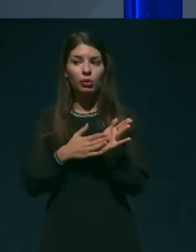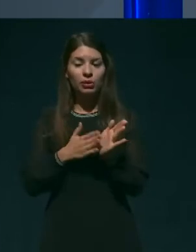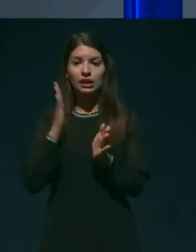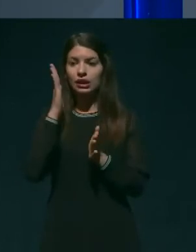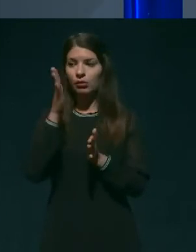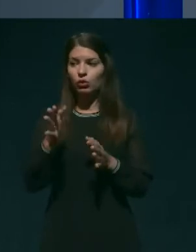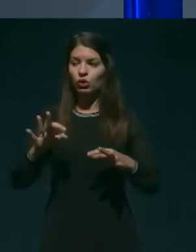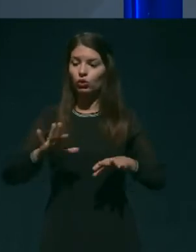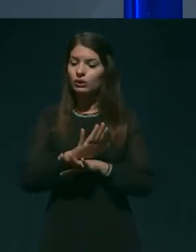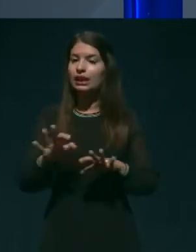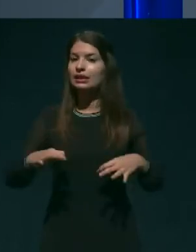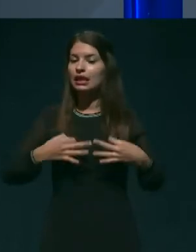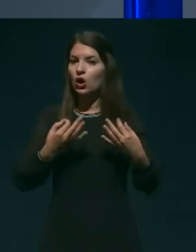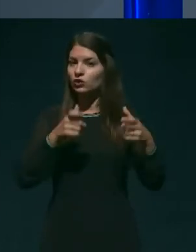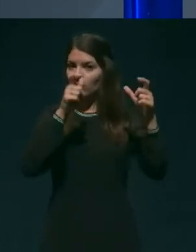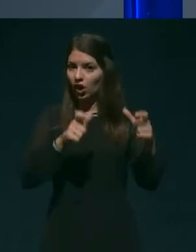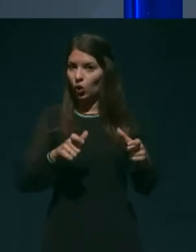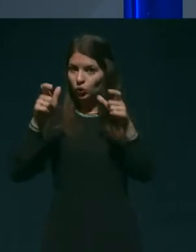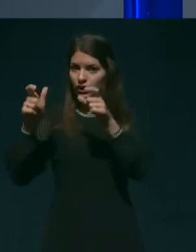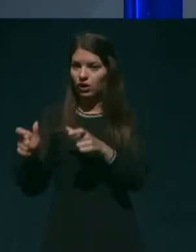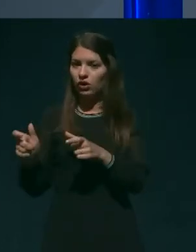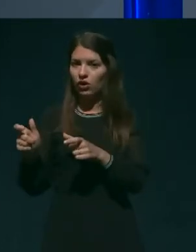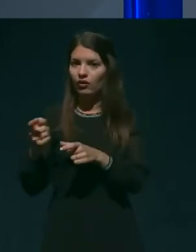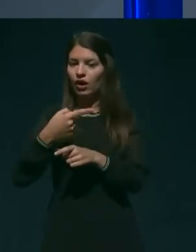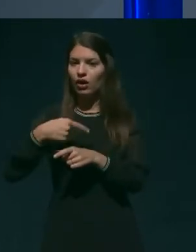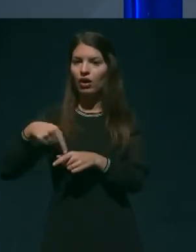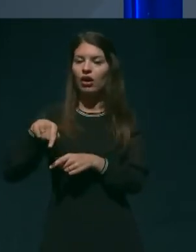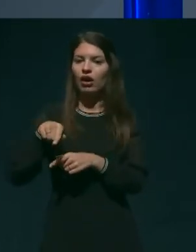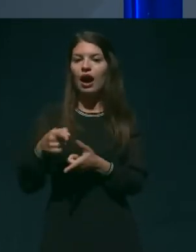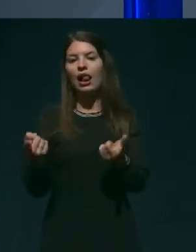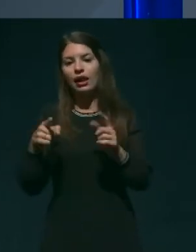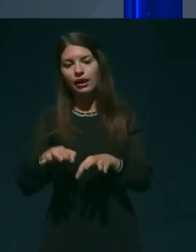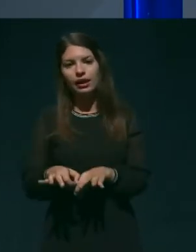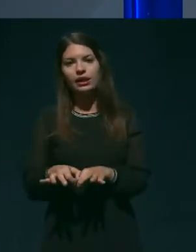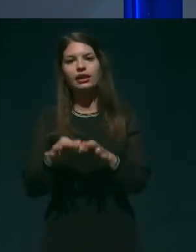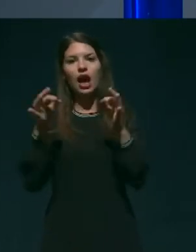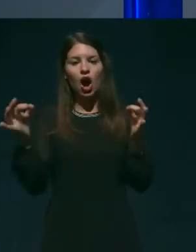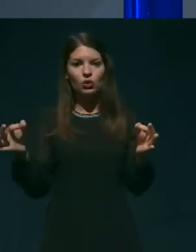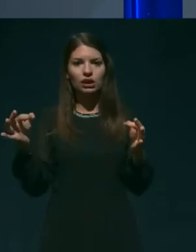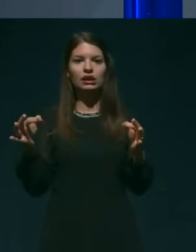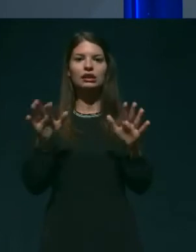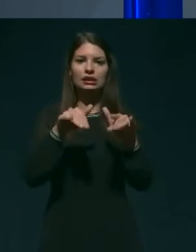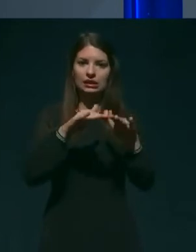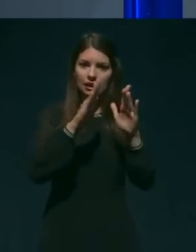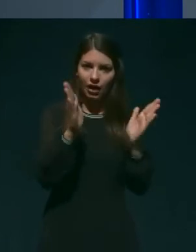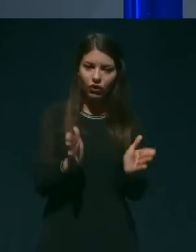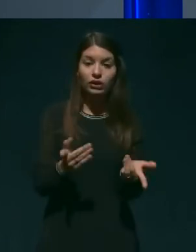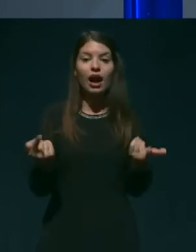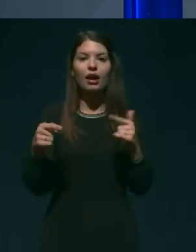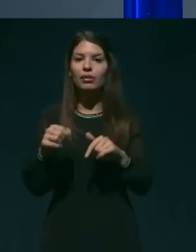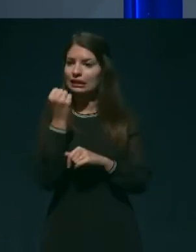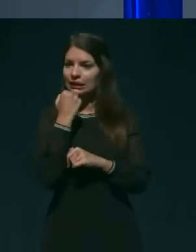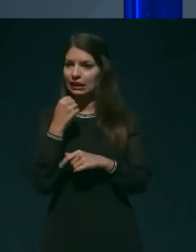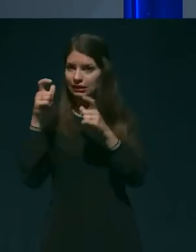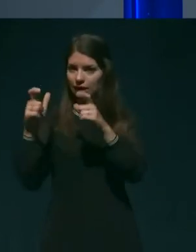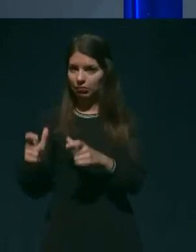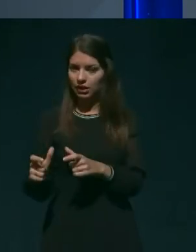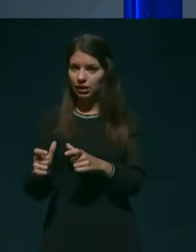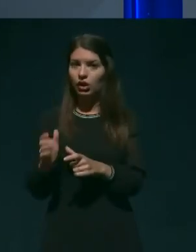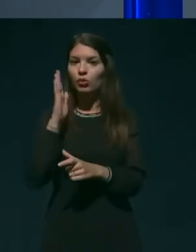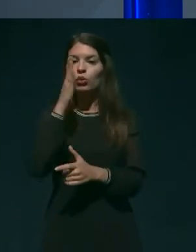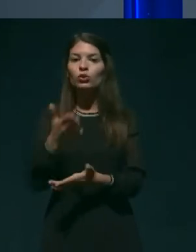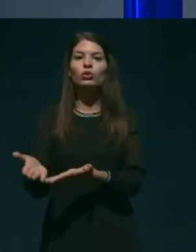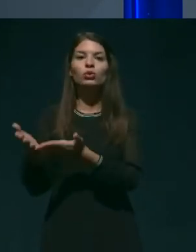ustanove dobile, oziroma pač javni zavodi in tudi zasebni dobili 80% ukritja